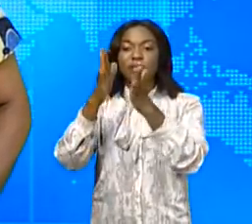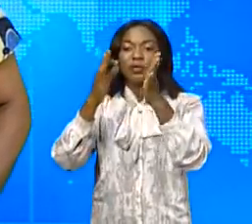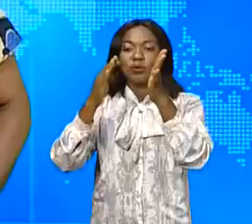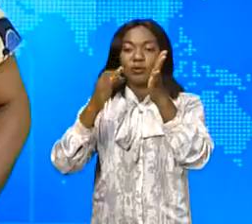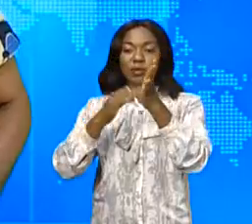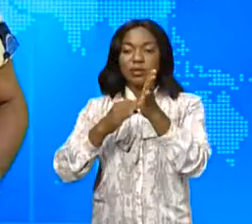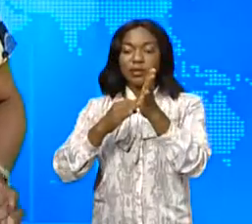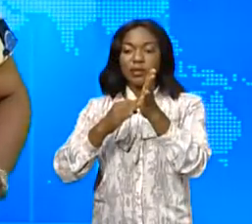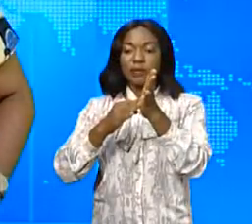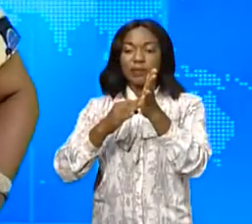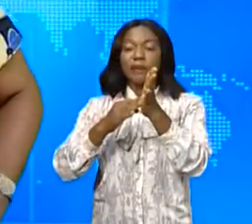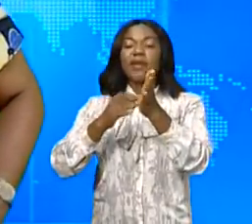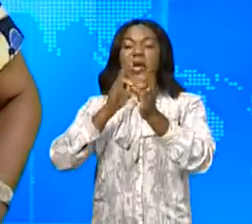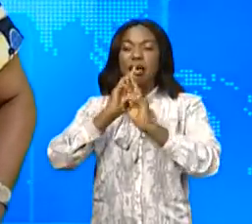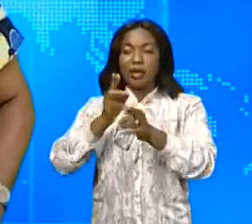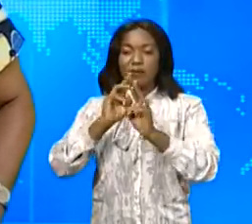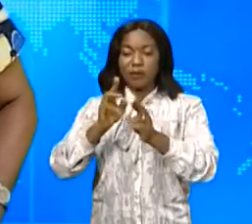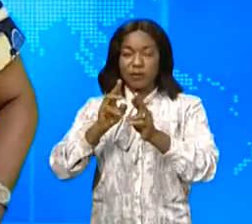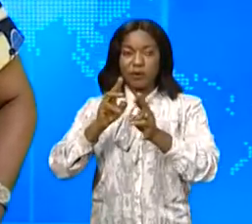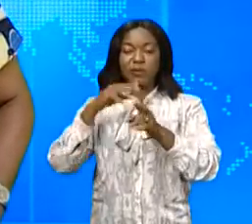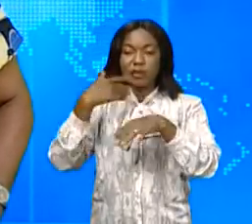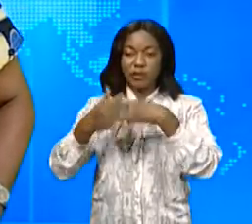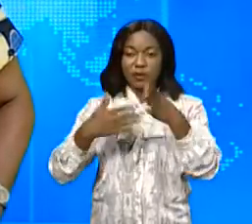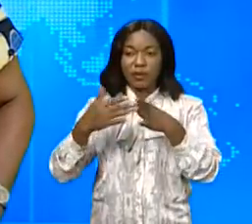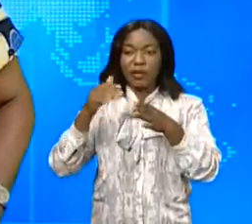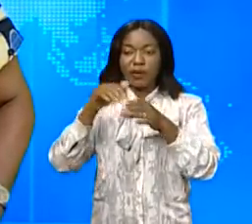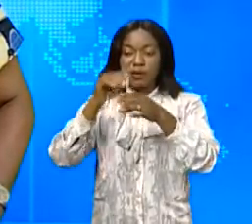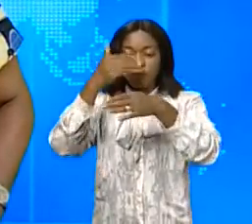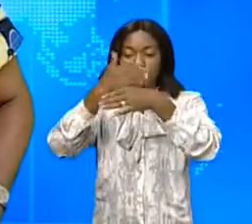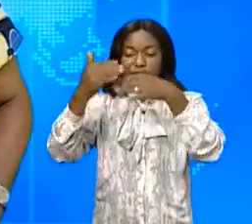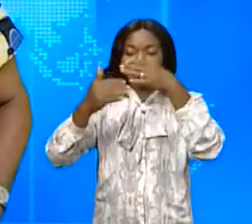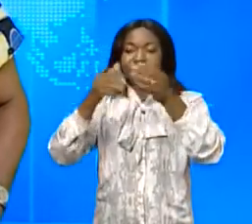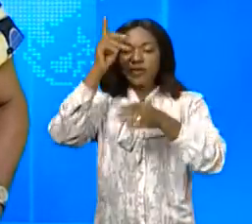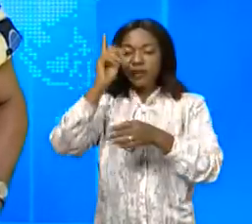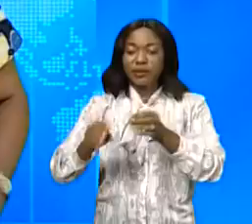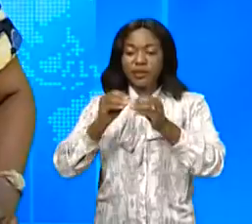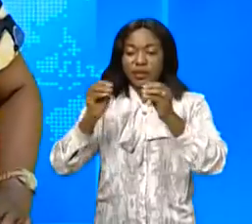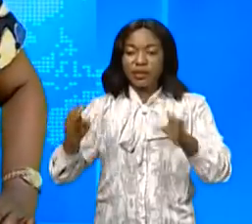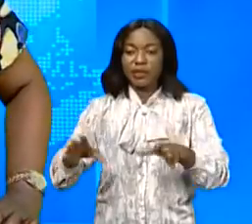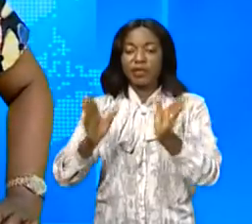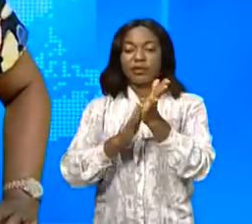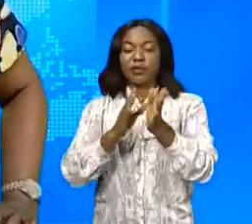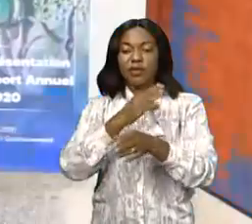annuel de ses réalisations avec la construction de 150 écoles et des centres de santé.